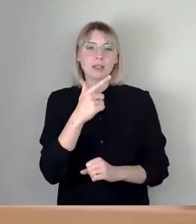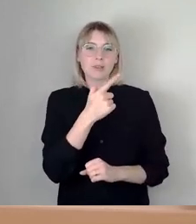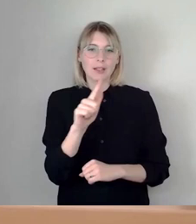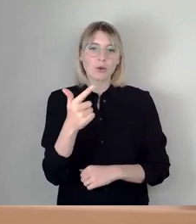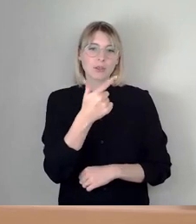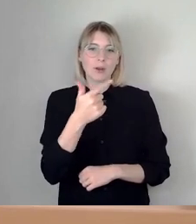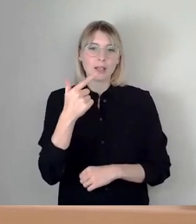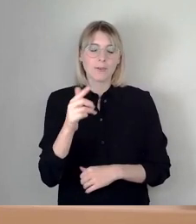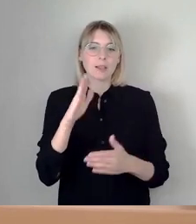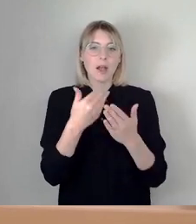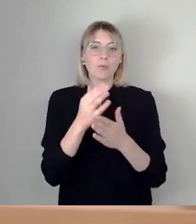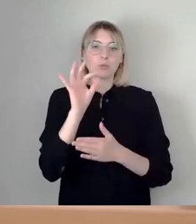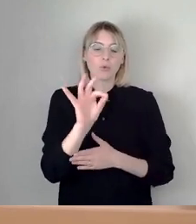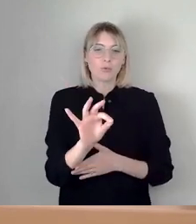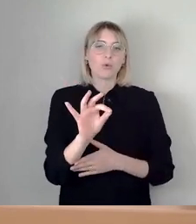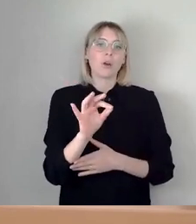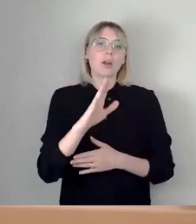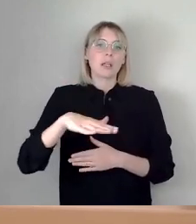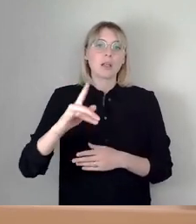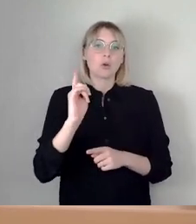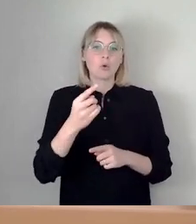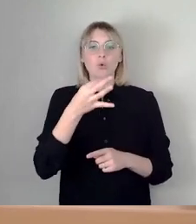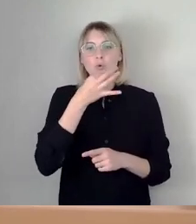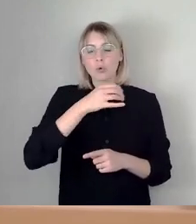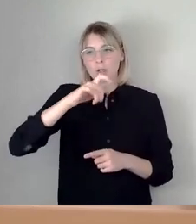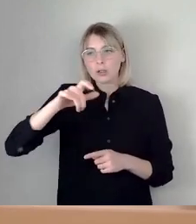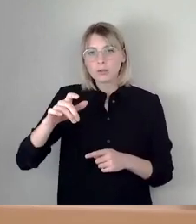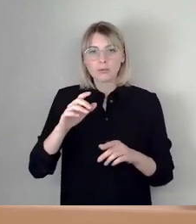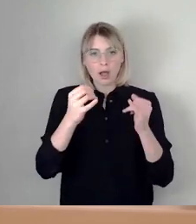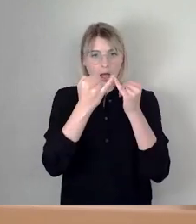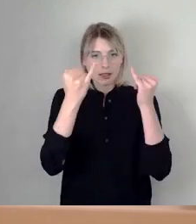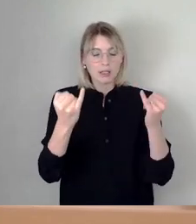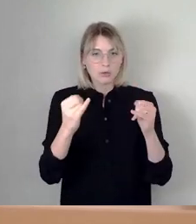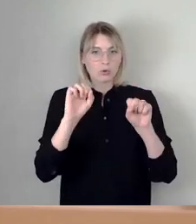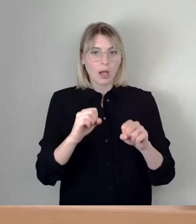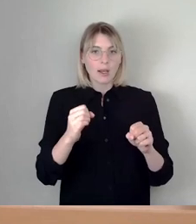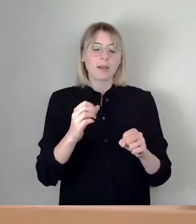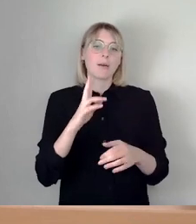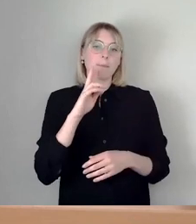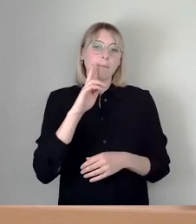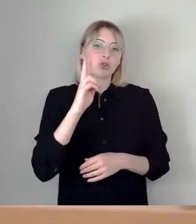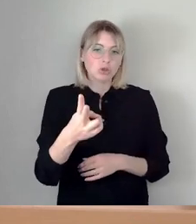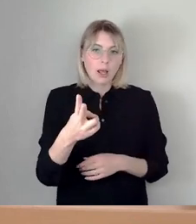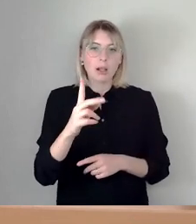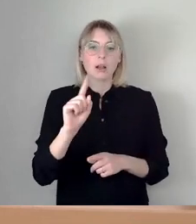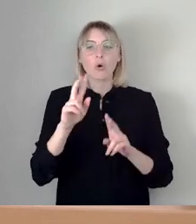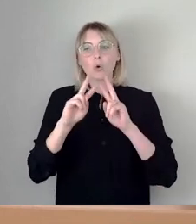Kinder- und Jugendeinrichtungen mit einer Vorabfallberatung buchbar. Wir leisten auch umweltpädagogischen